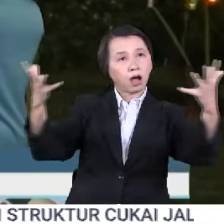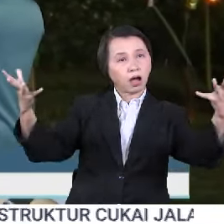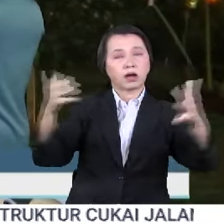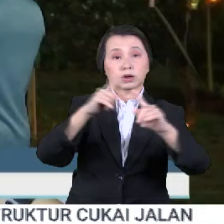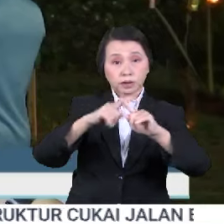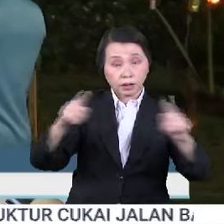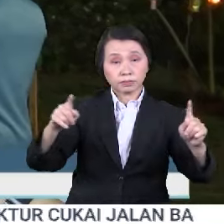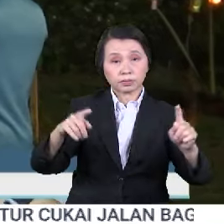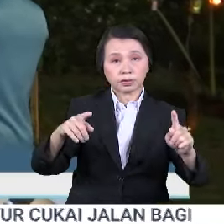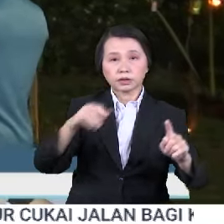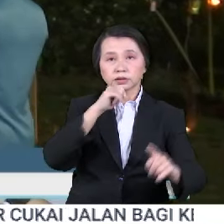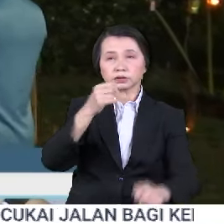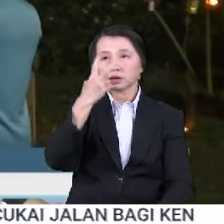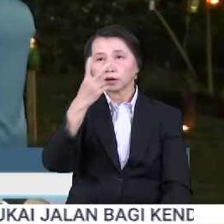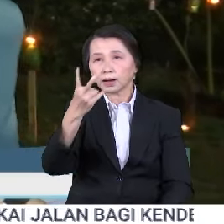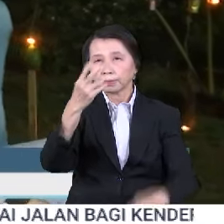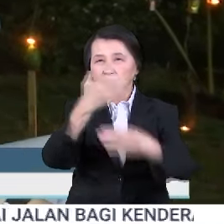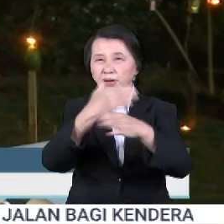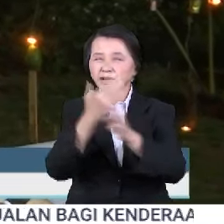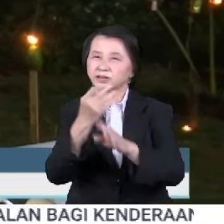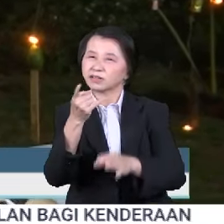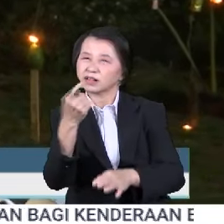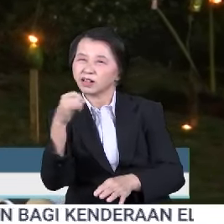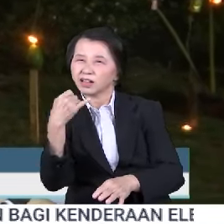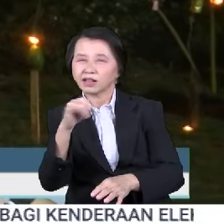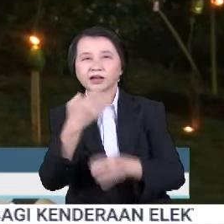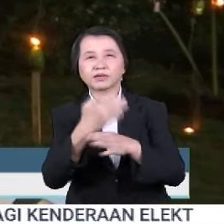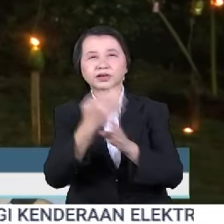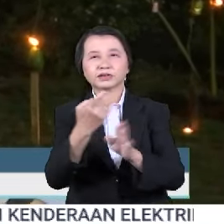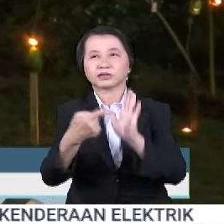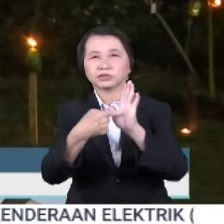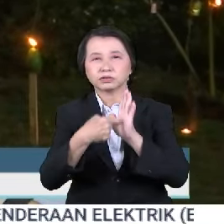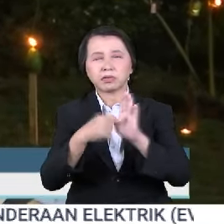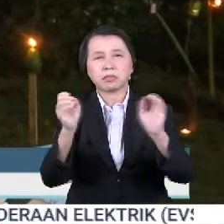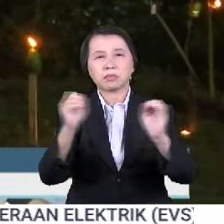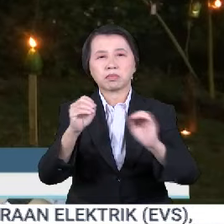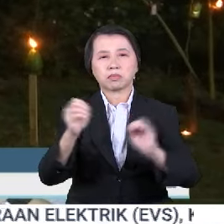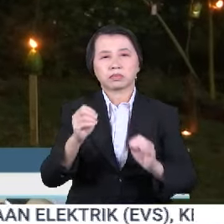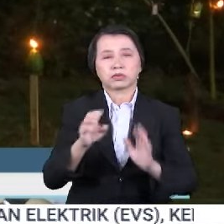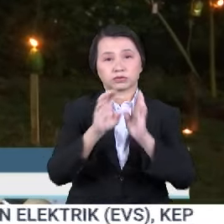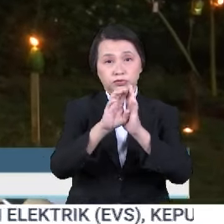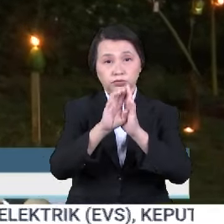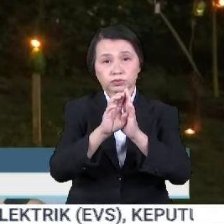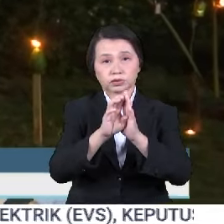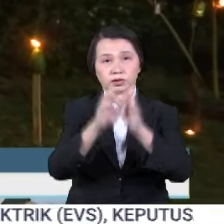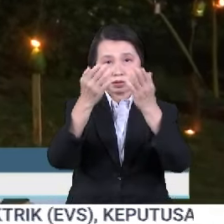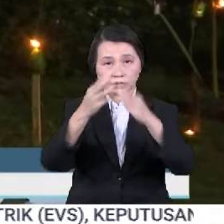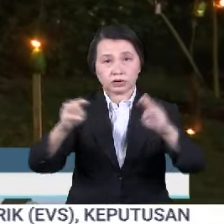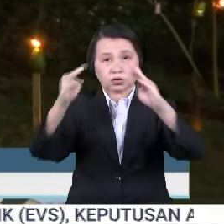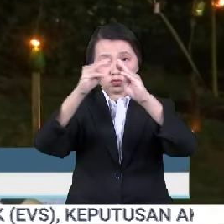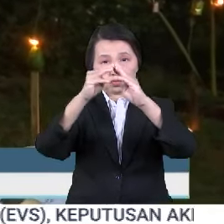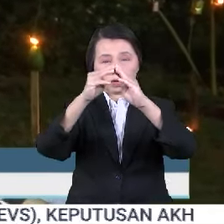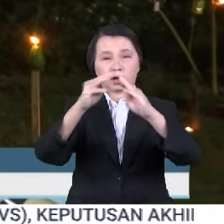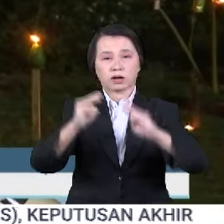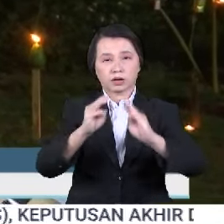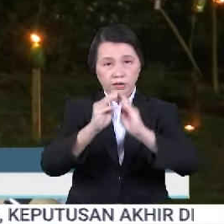tetapi tidak nampak bentuk yang nak ditunjulkan. Contoh kalau kubah, masjid ataupun